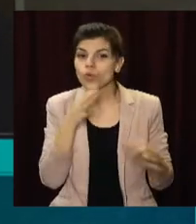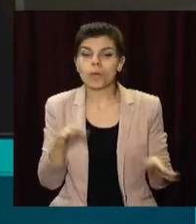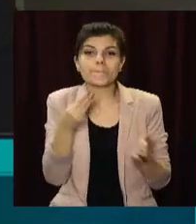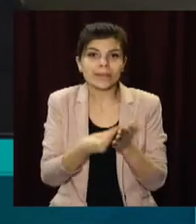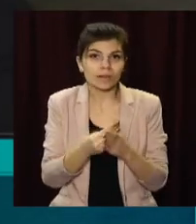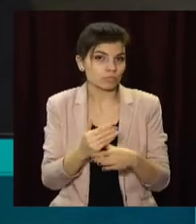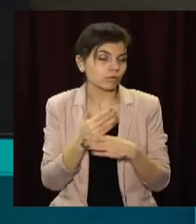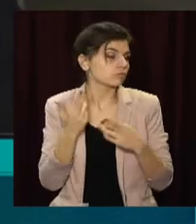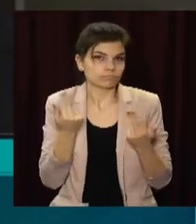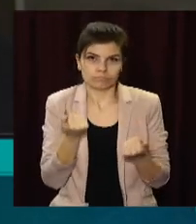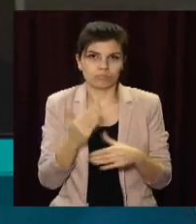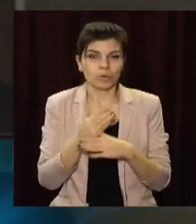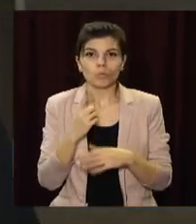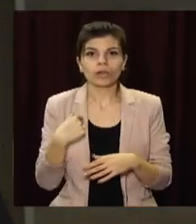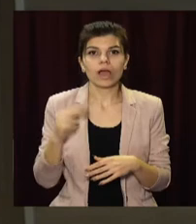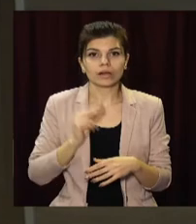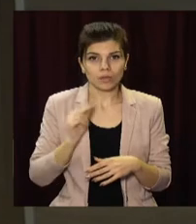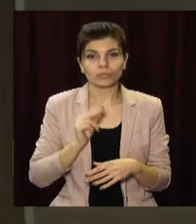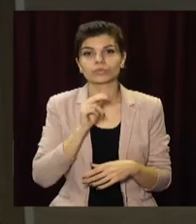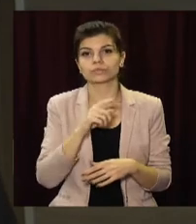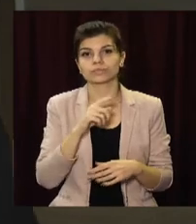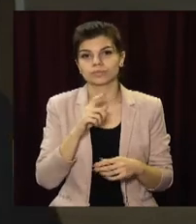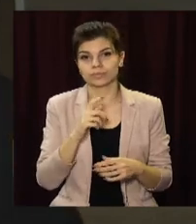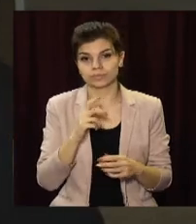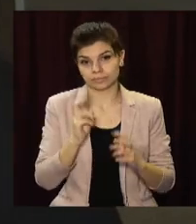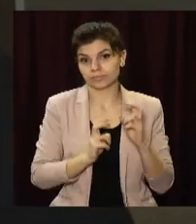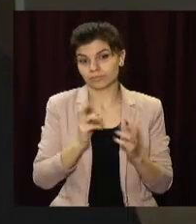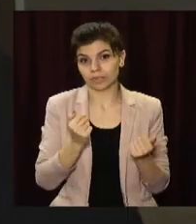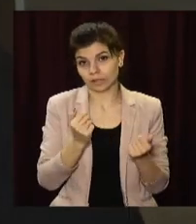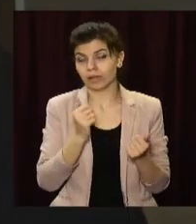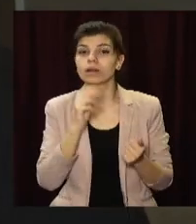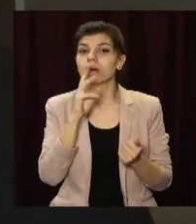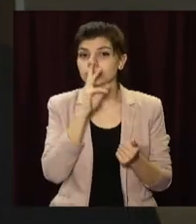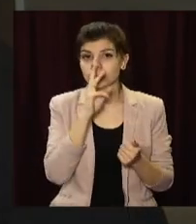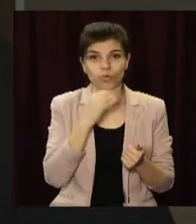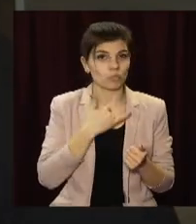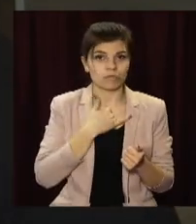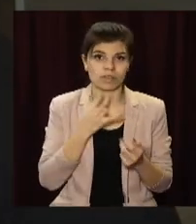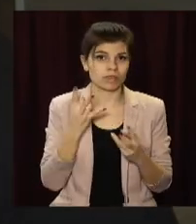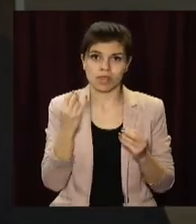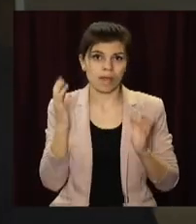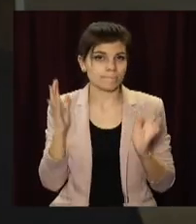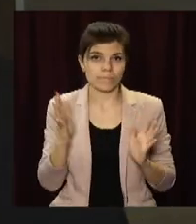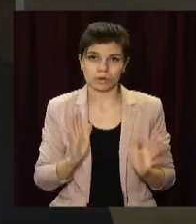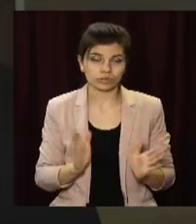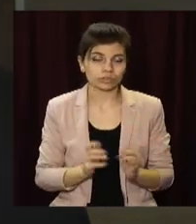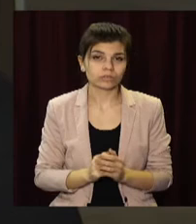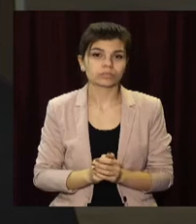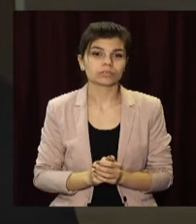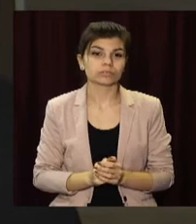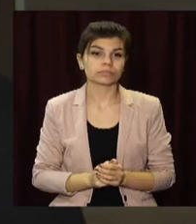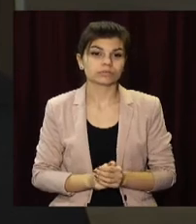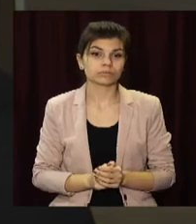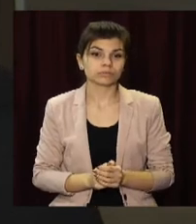производстве. Зарплата у меня не из больших далеко. Плюс еще доход